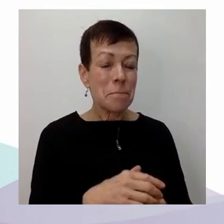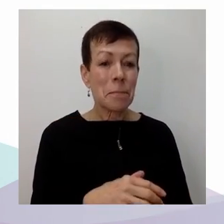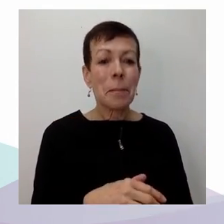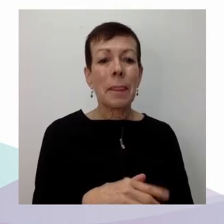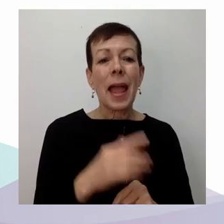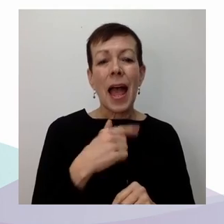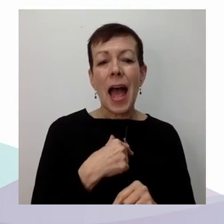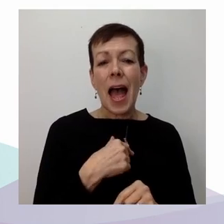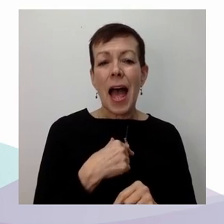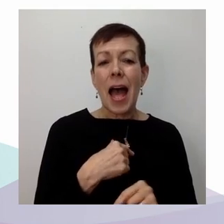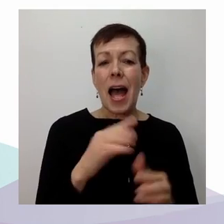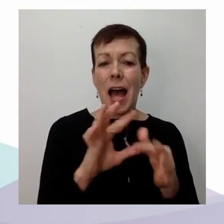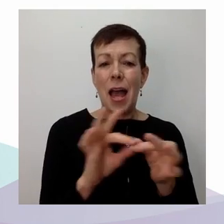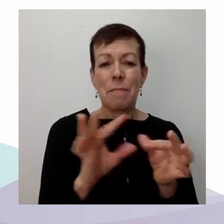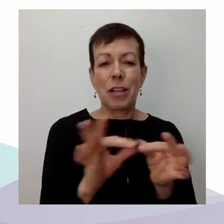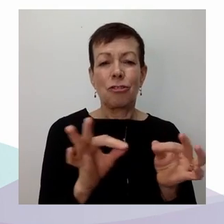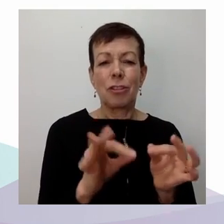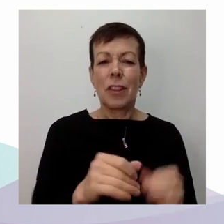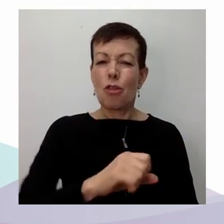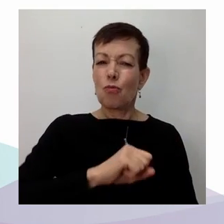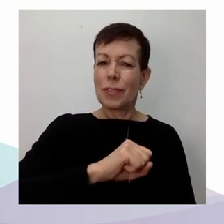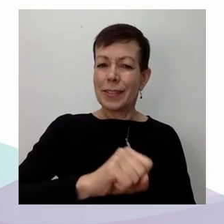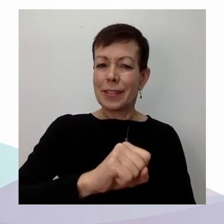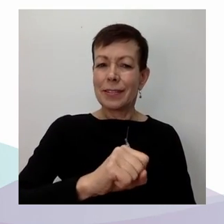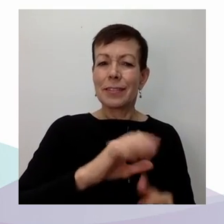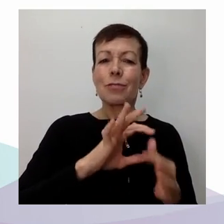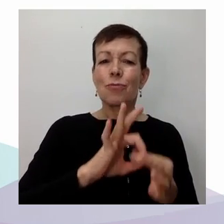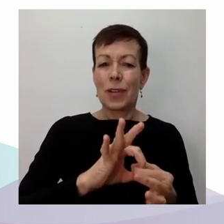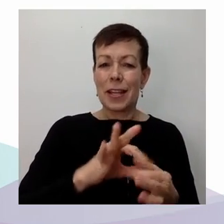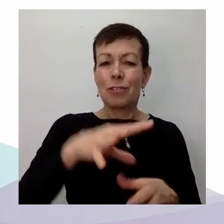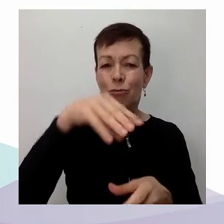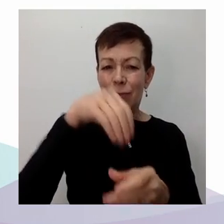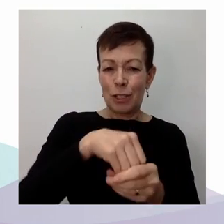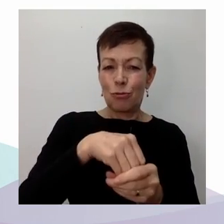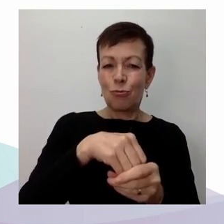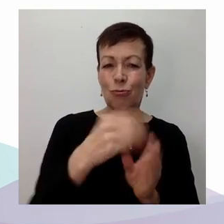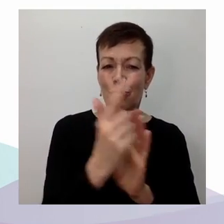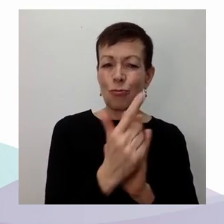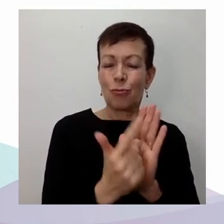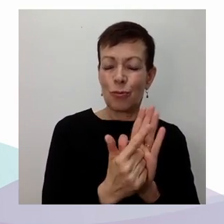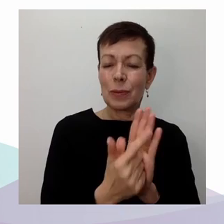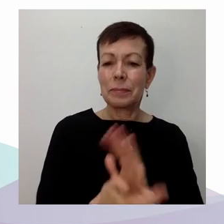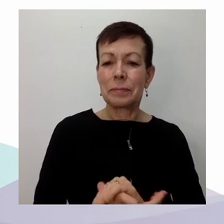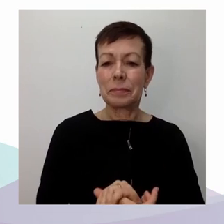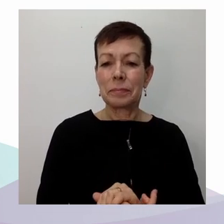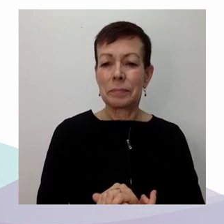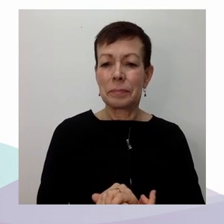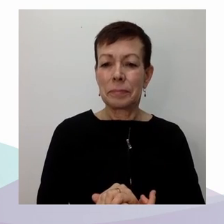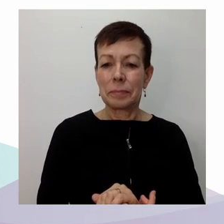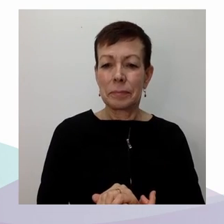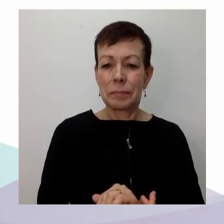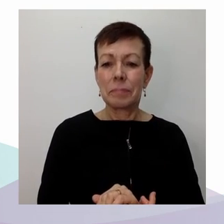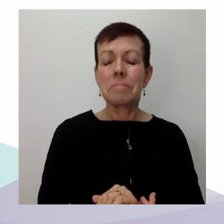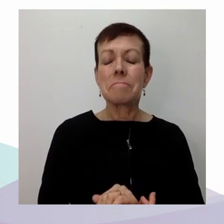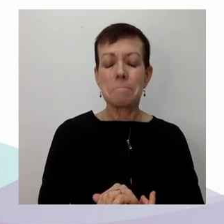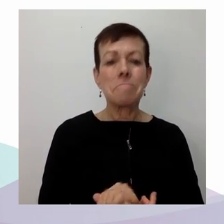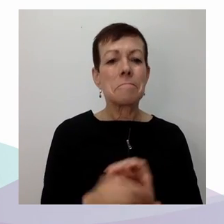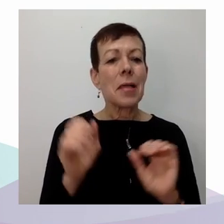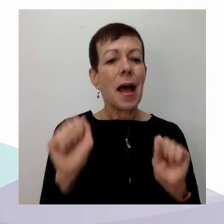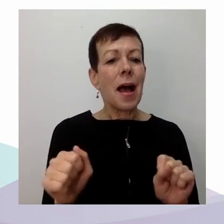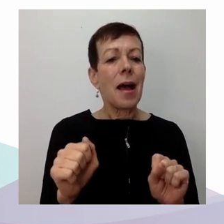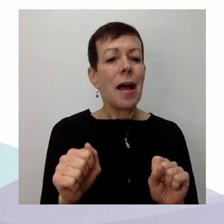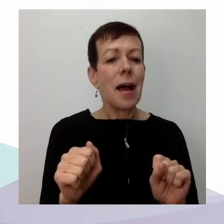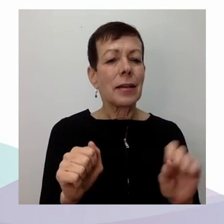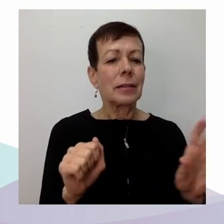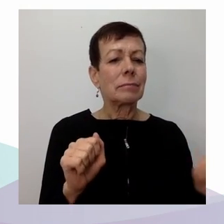j'ai voulu mettre ça en tension avec les développements importants qui existent en droit international. Je pense notamment à l'adoption